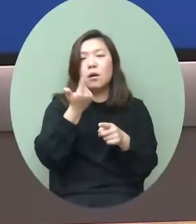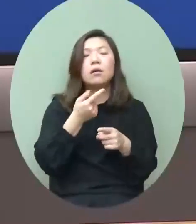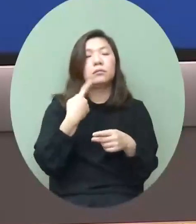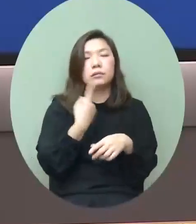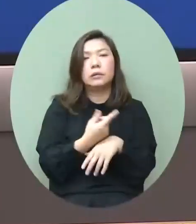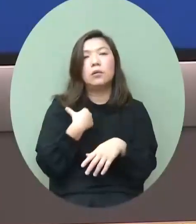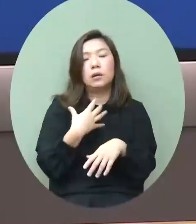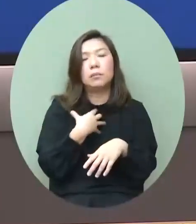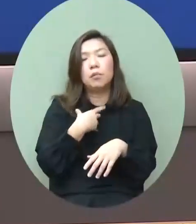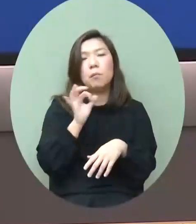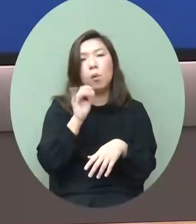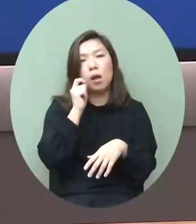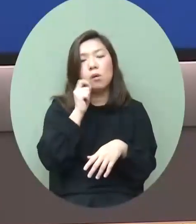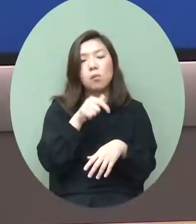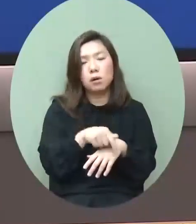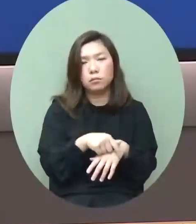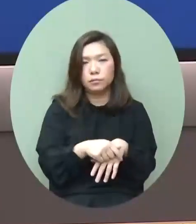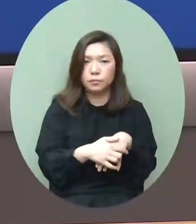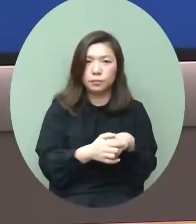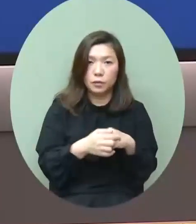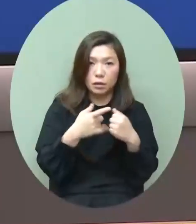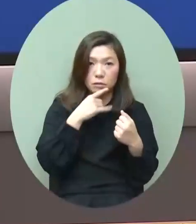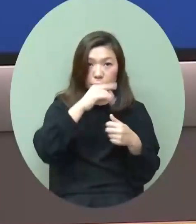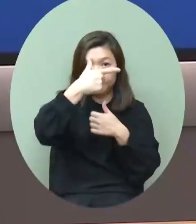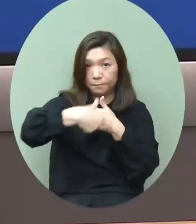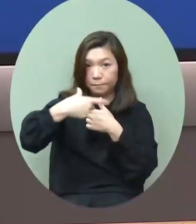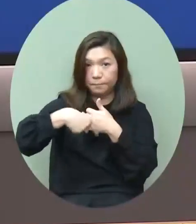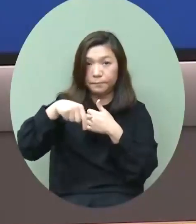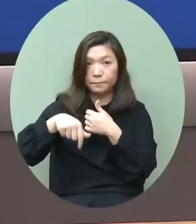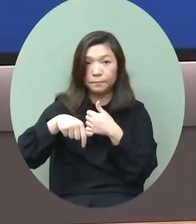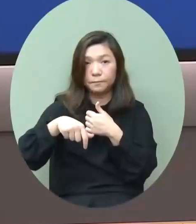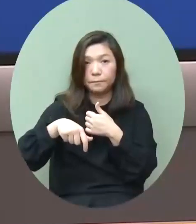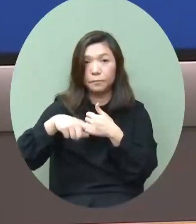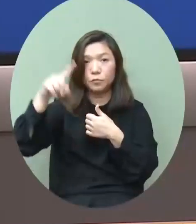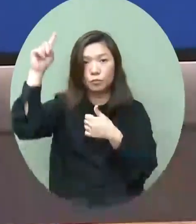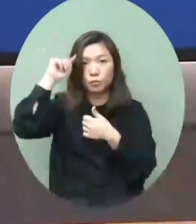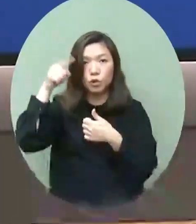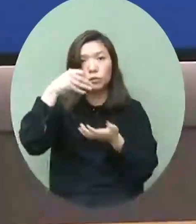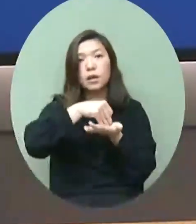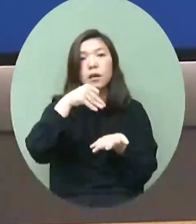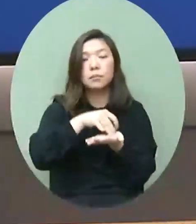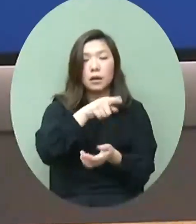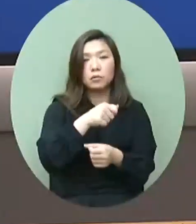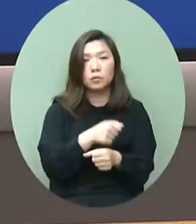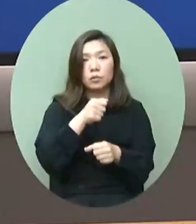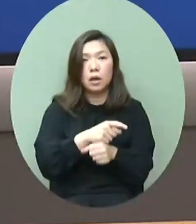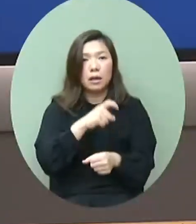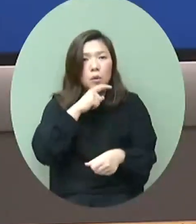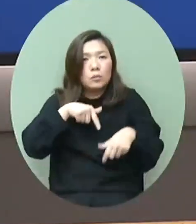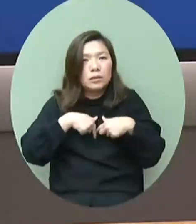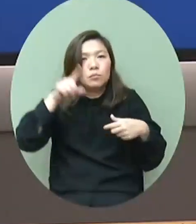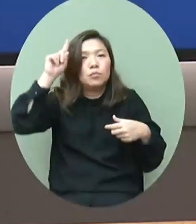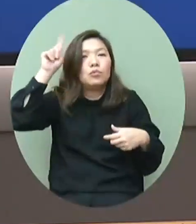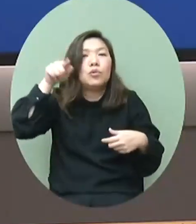奇怪但我在這裡對每一位只要他曾經表示過想參與這個工作他很有心來